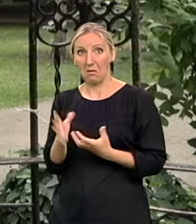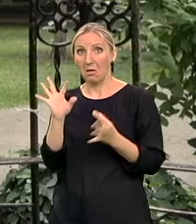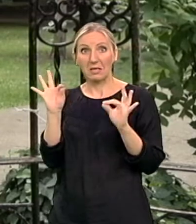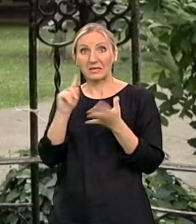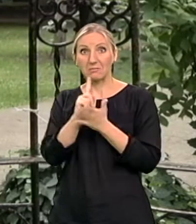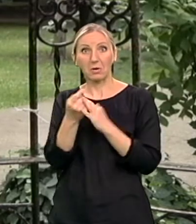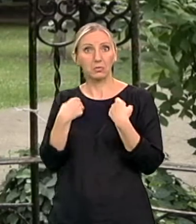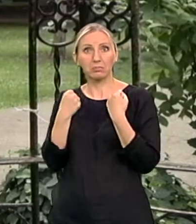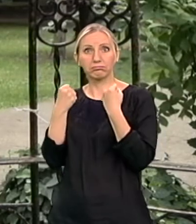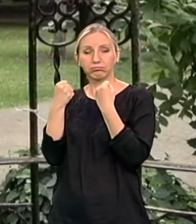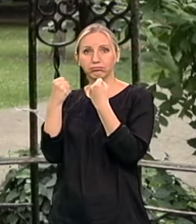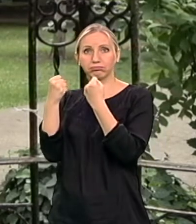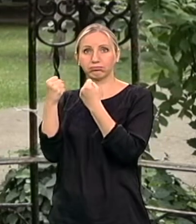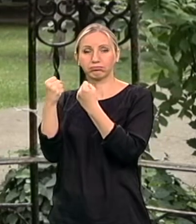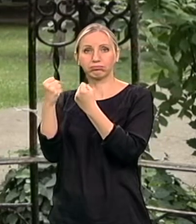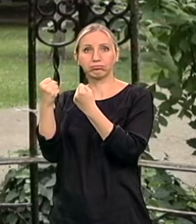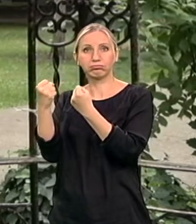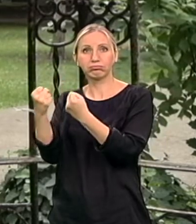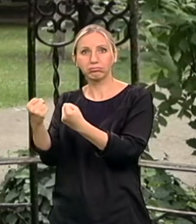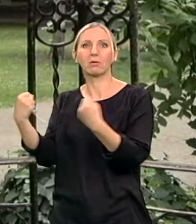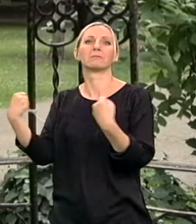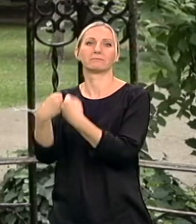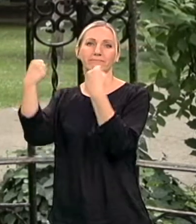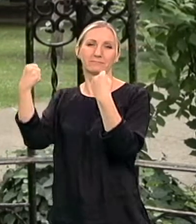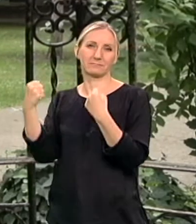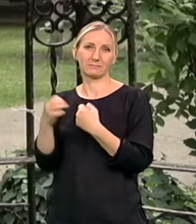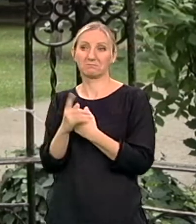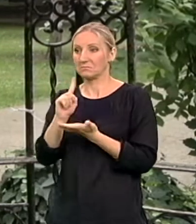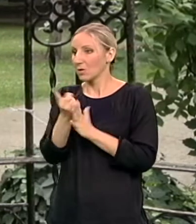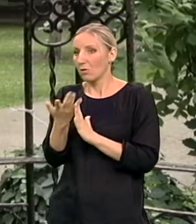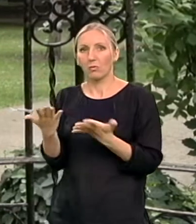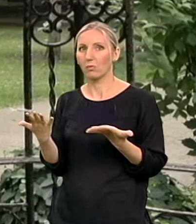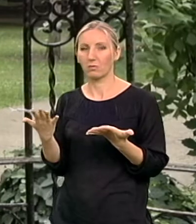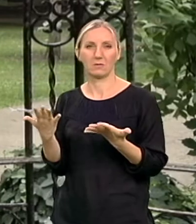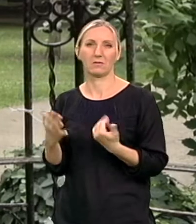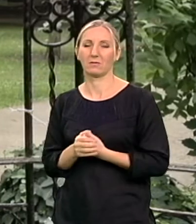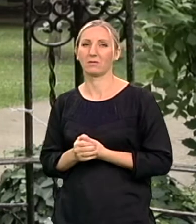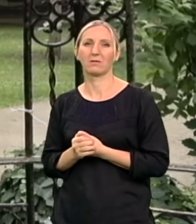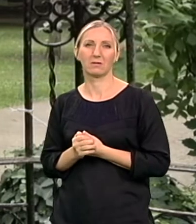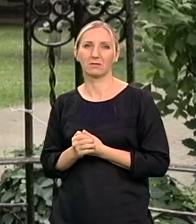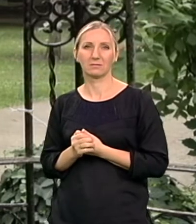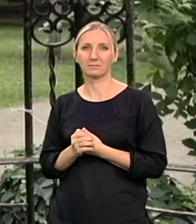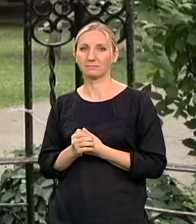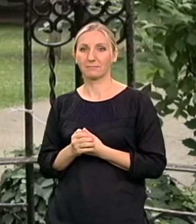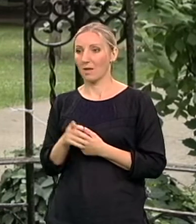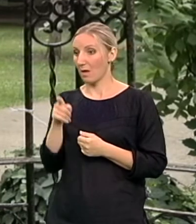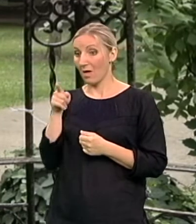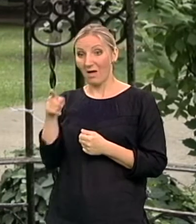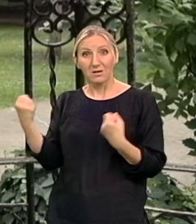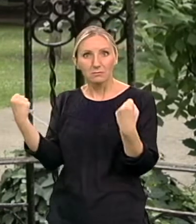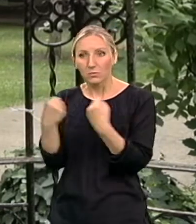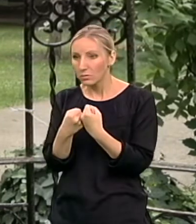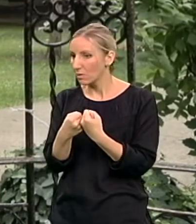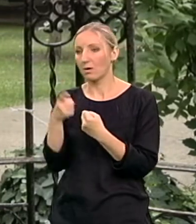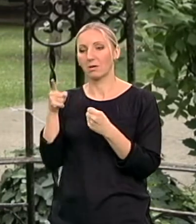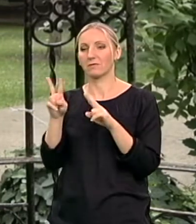minuta nakon možnje od kuće se desila prosto u sekundi tako jedna stvar koja je iskorena promenila i moj